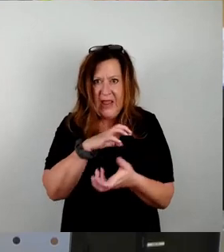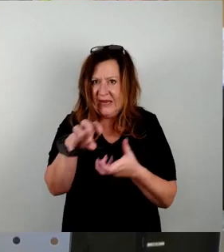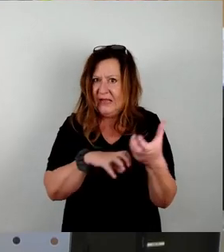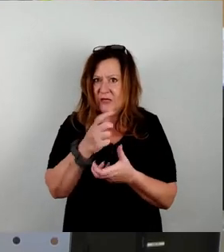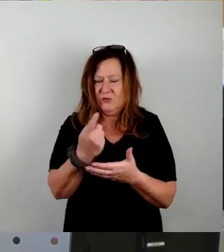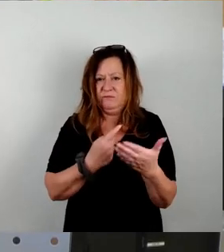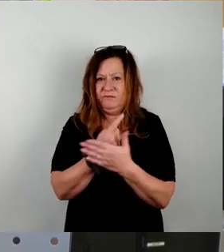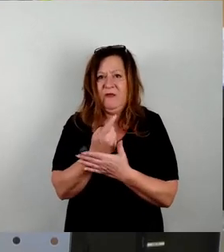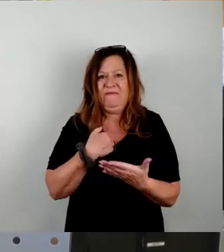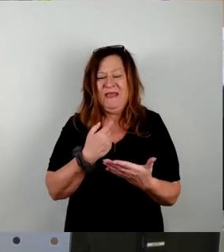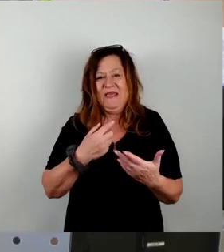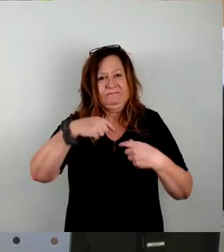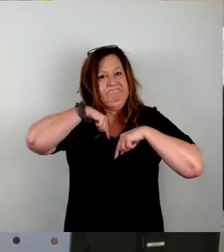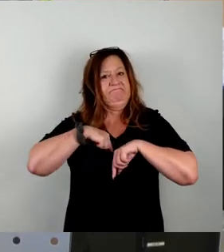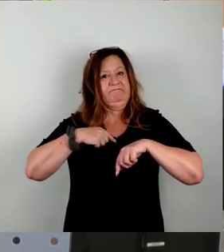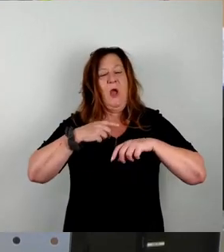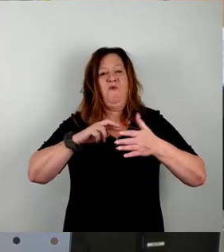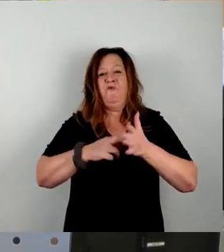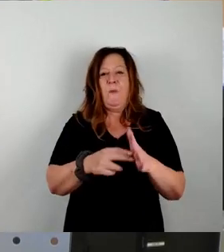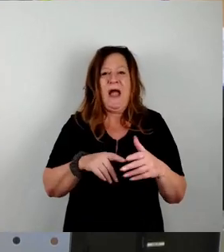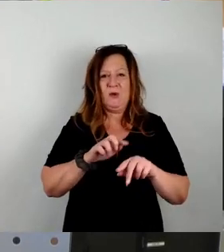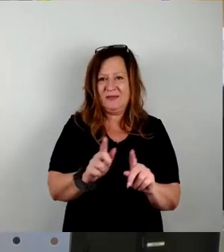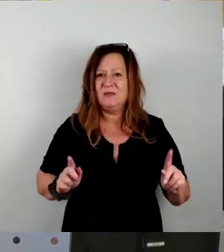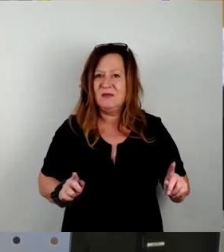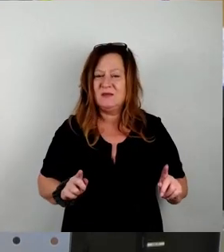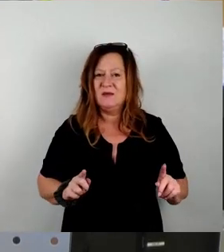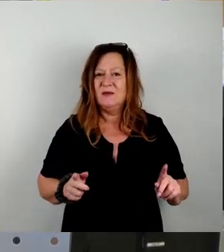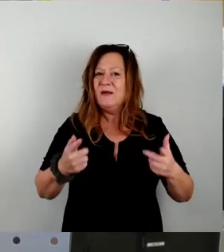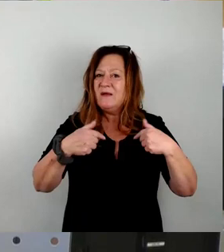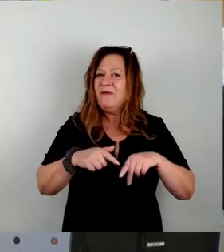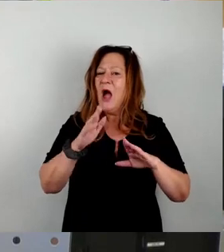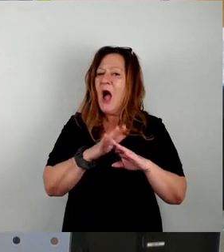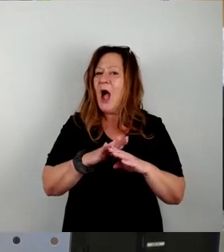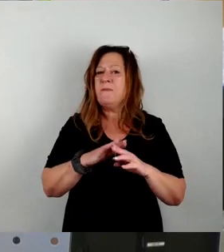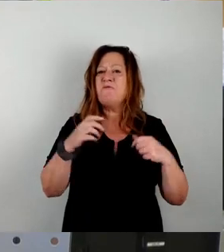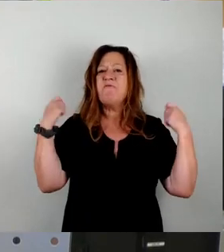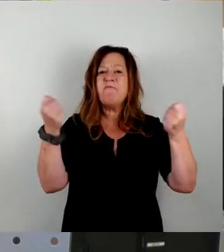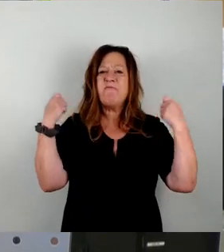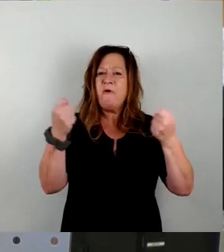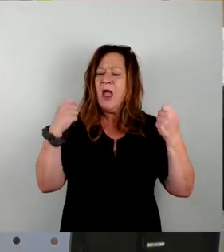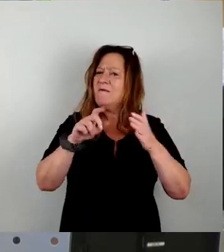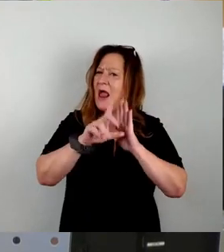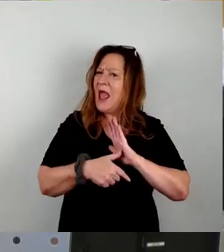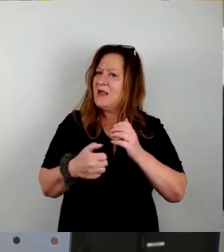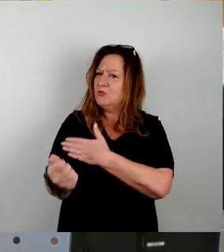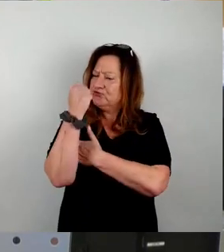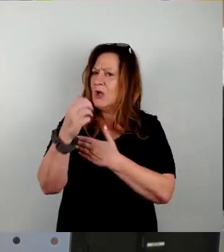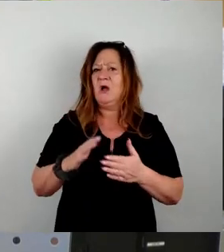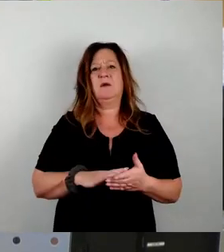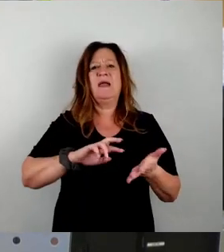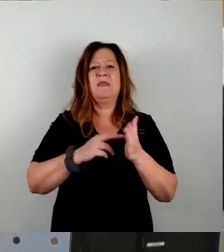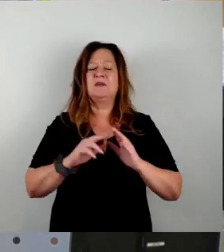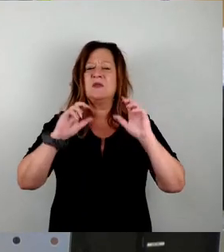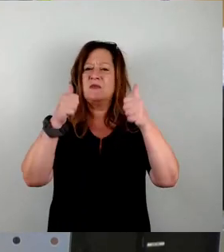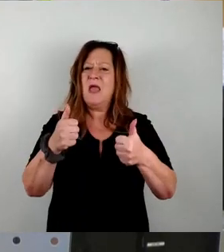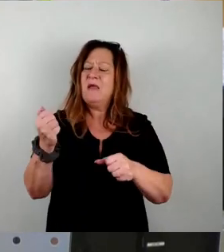vorbereitet ist. Und da ist natürlich dann gefragt, und da muss man mal sagen, wir haben eine leistungsfähige Feuerwehr in Dresden, wir haben ein leistungsfähiges technisches Hilfswerk,